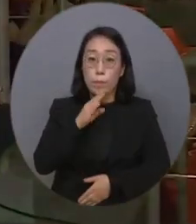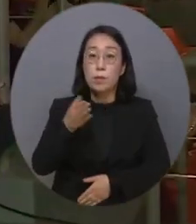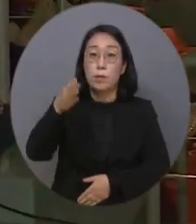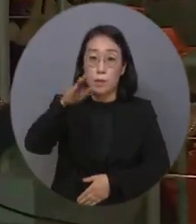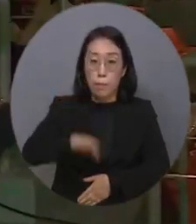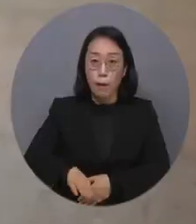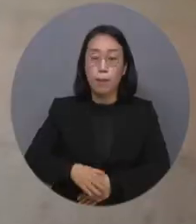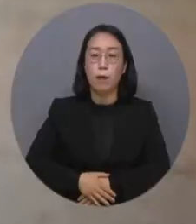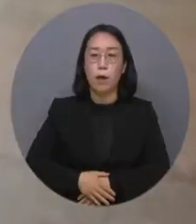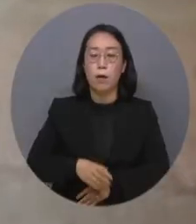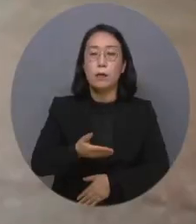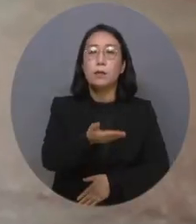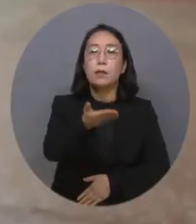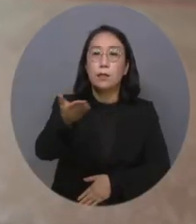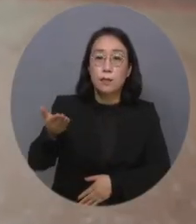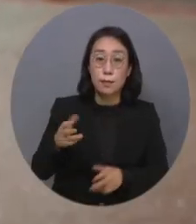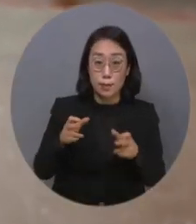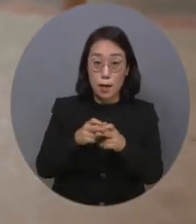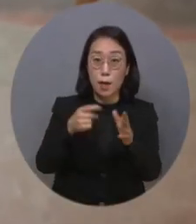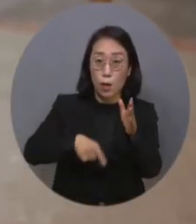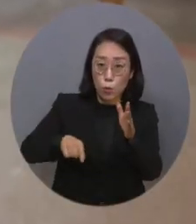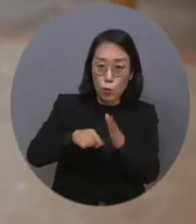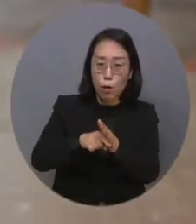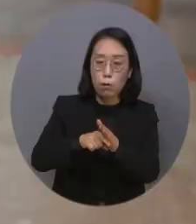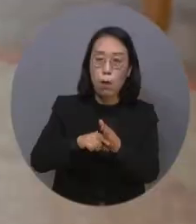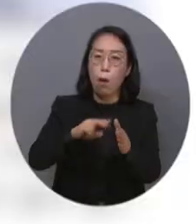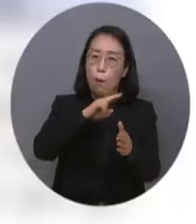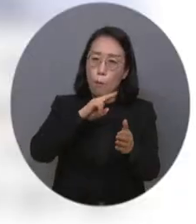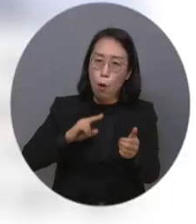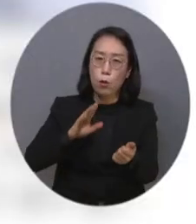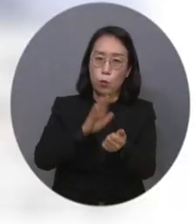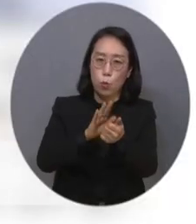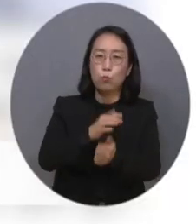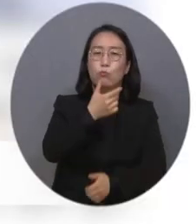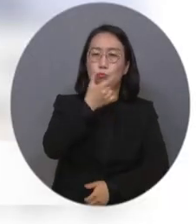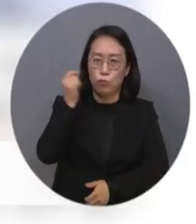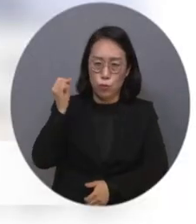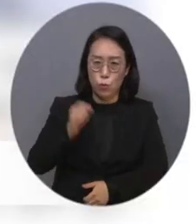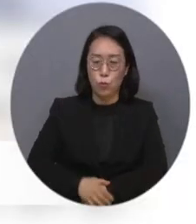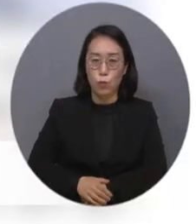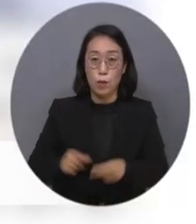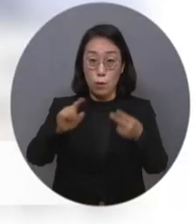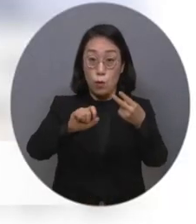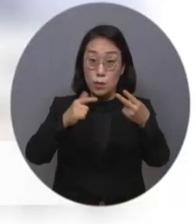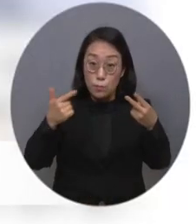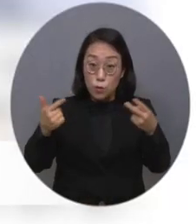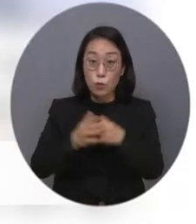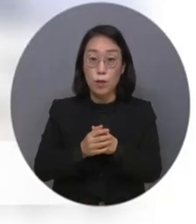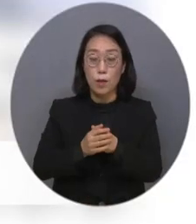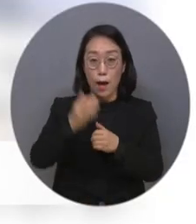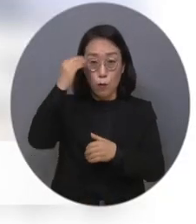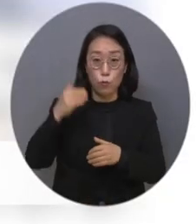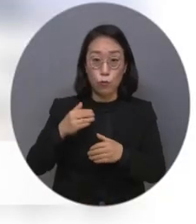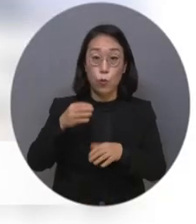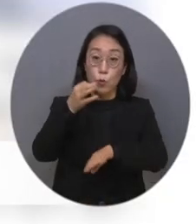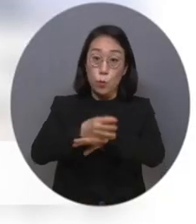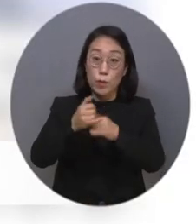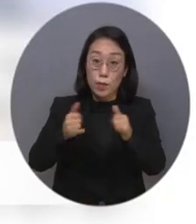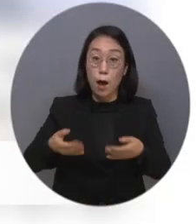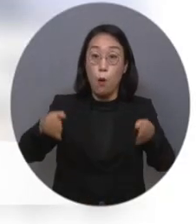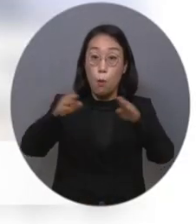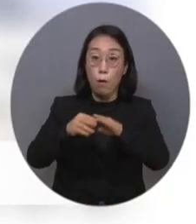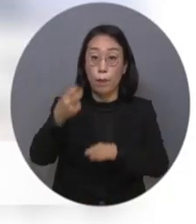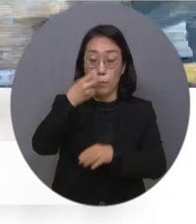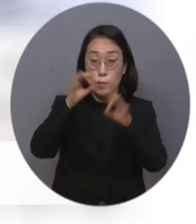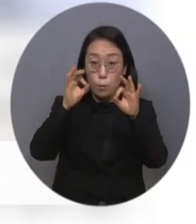아직까지 이들을 위한 편의는 부족한 상황입니다. 지난 16일 한국소비자원은 전국 스포츠 경기장